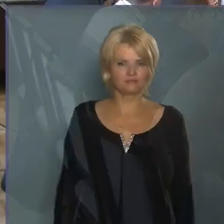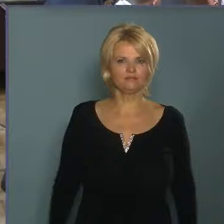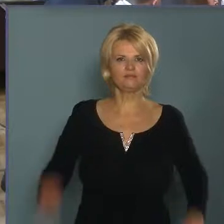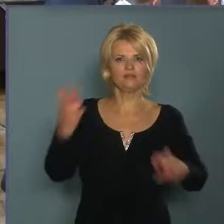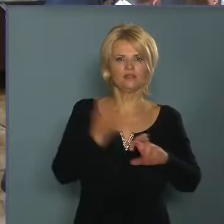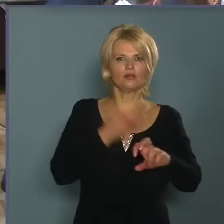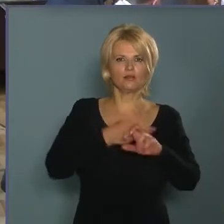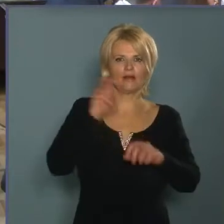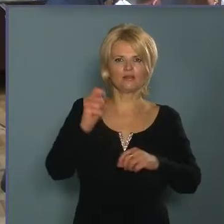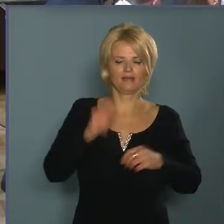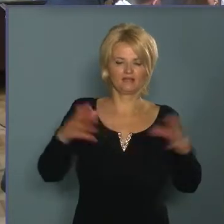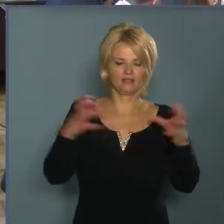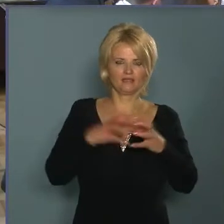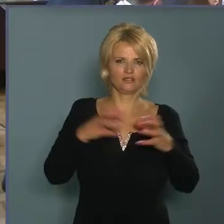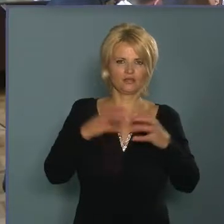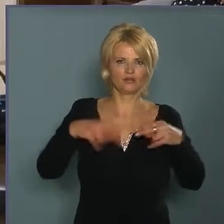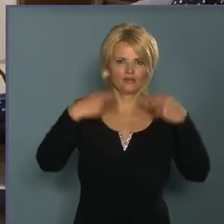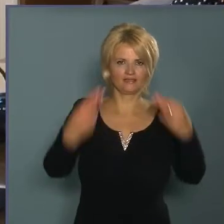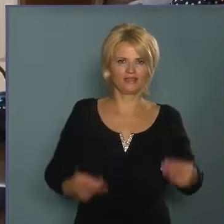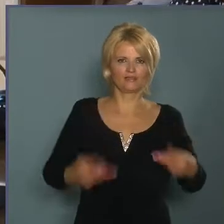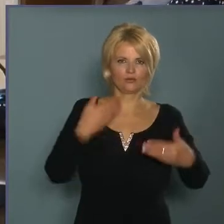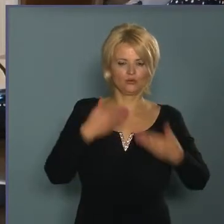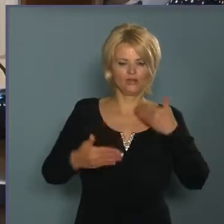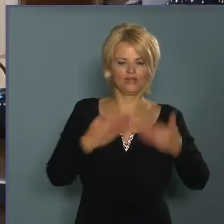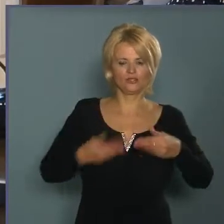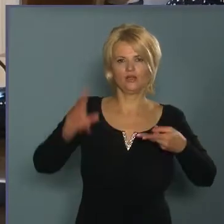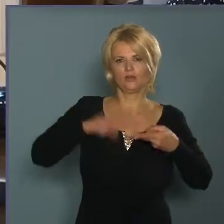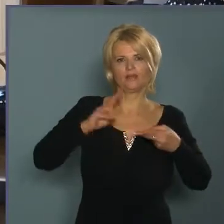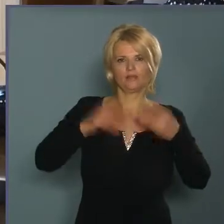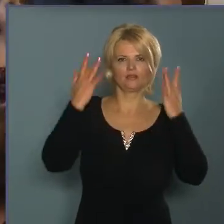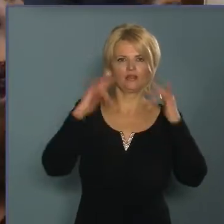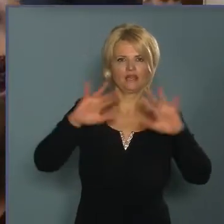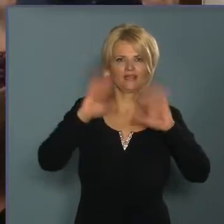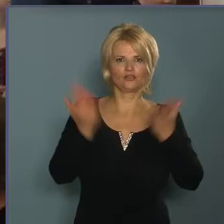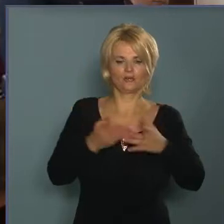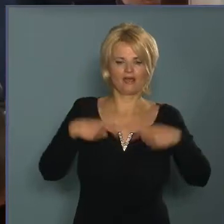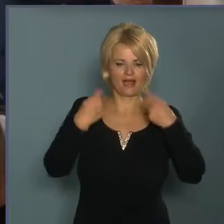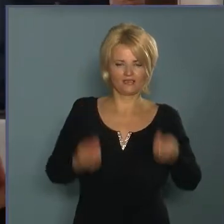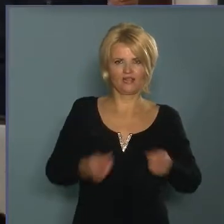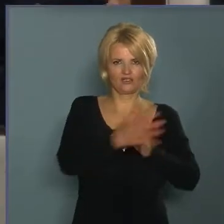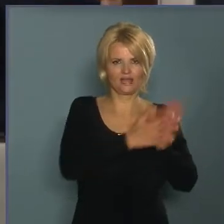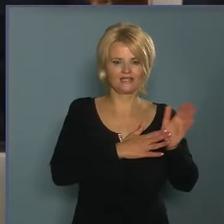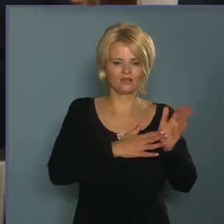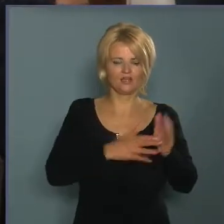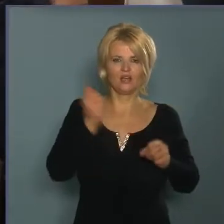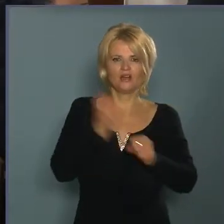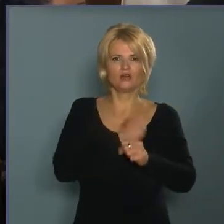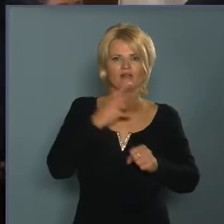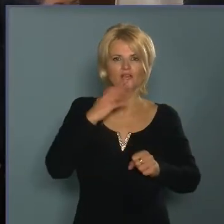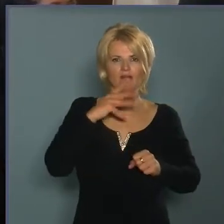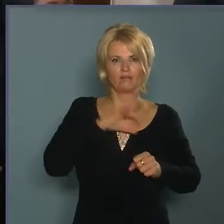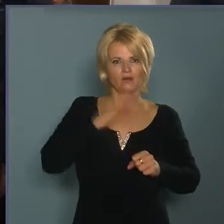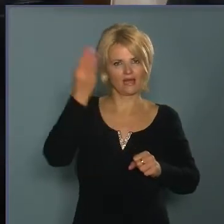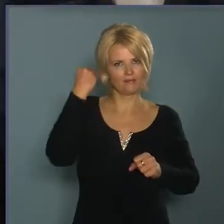Kőbányak képviselő testületének soron következő ülése ünnepélyes ajándékcsomag átadással kezdődött. Kovács